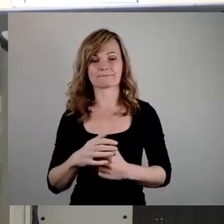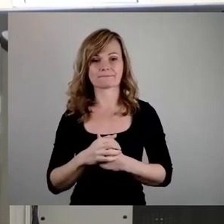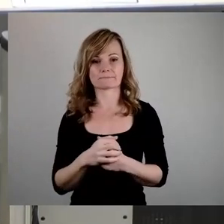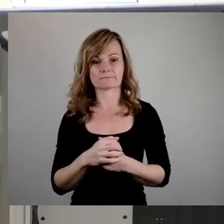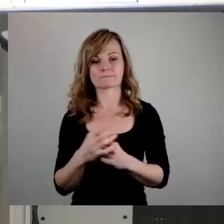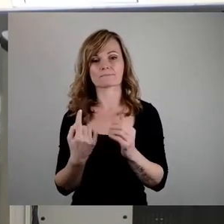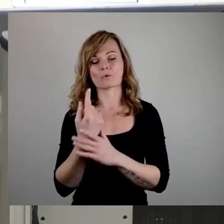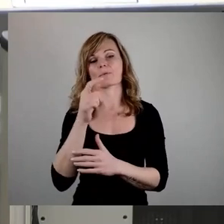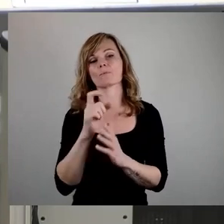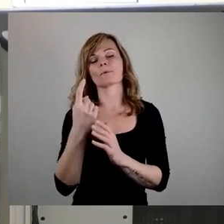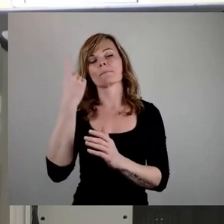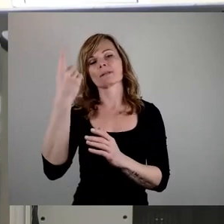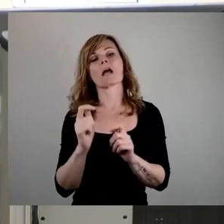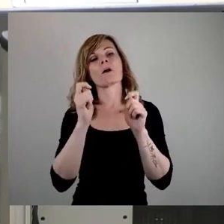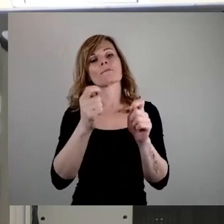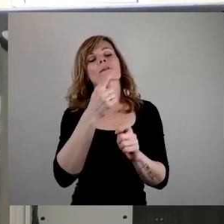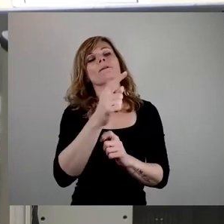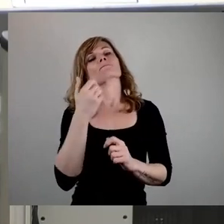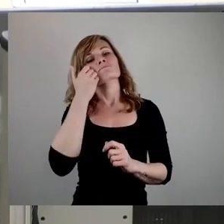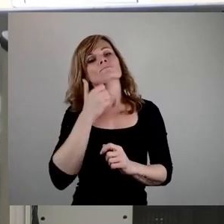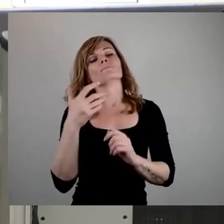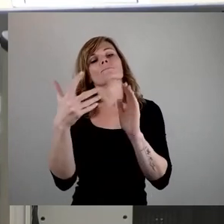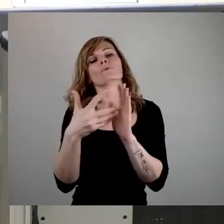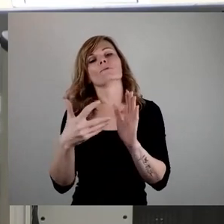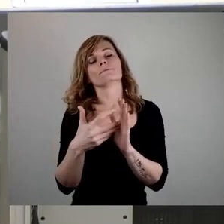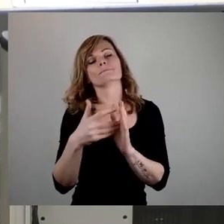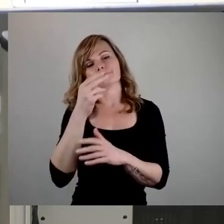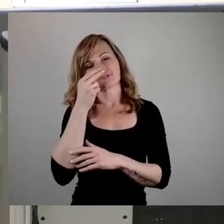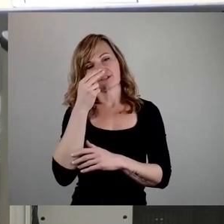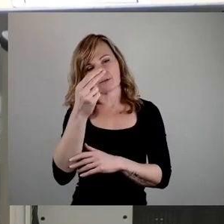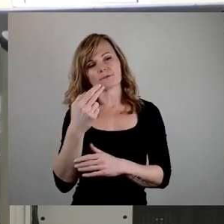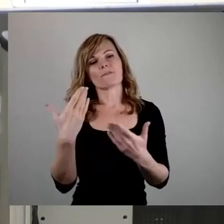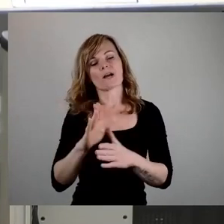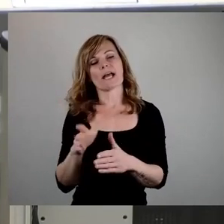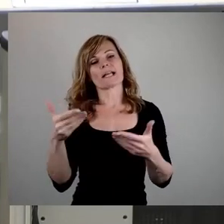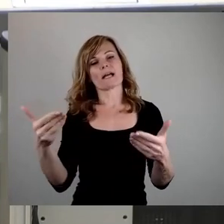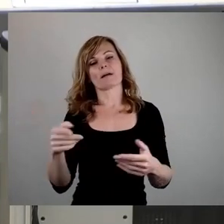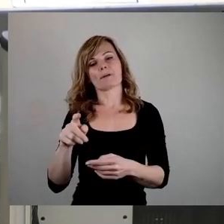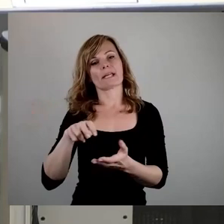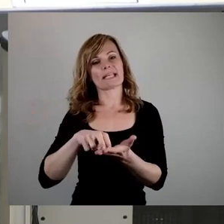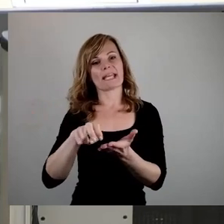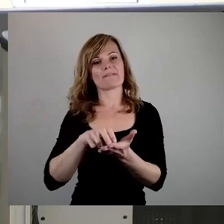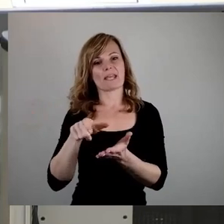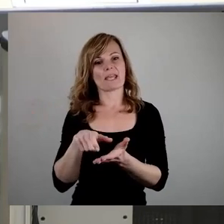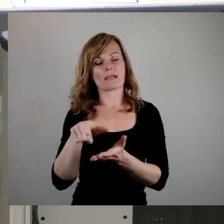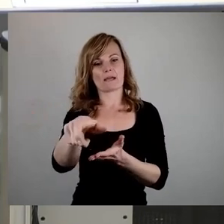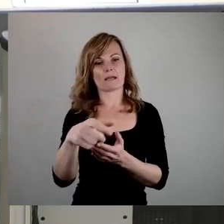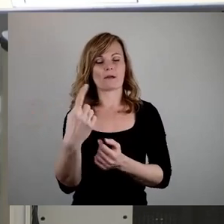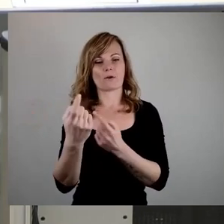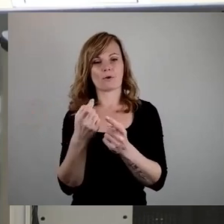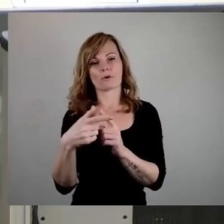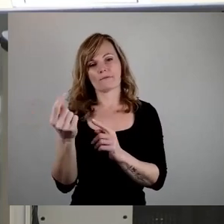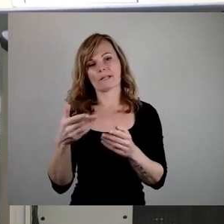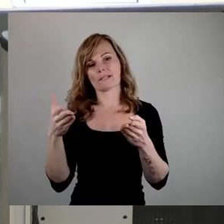Oberbürgermeister wird beauftragt, zu prüfen, inwieweit eine Freigabe des Gehweges auf der Lockwitz-Talstraße für